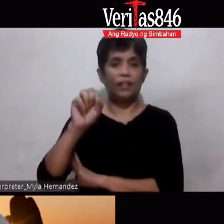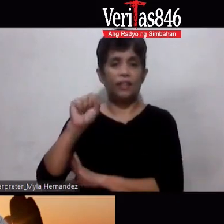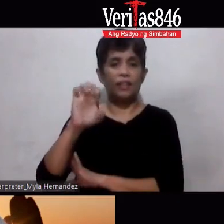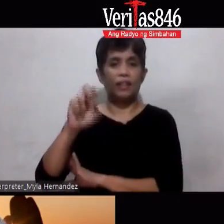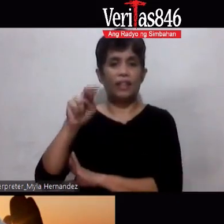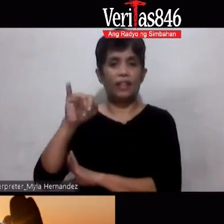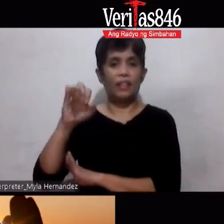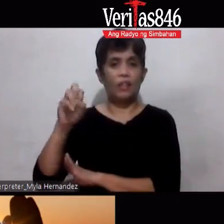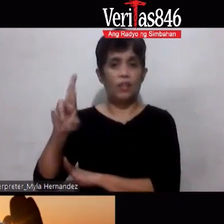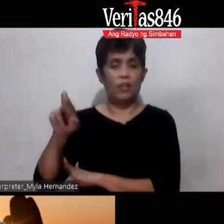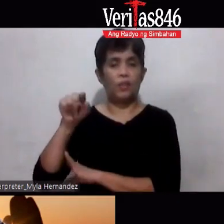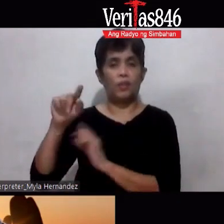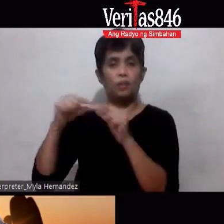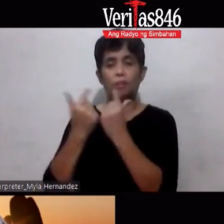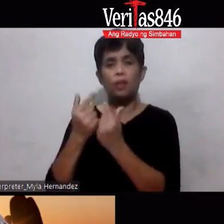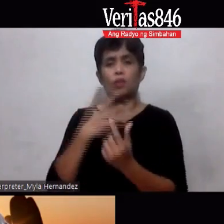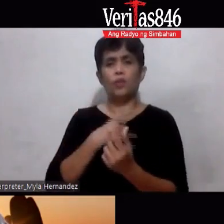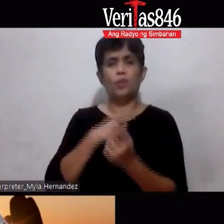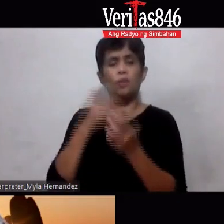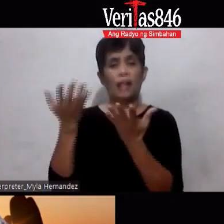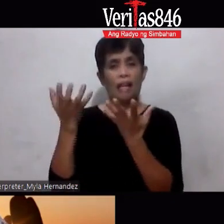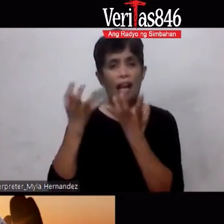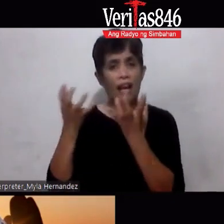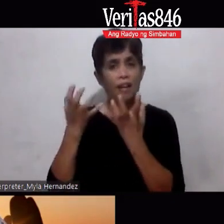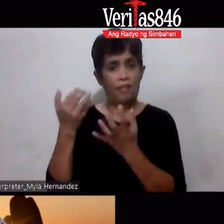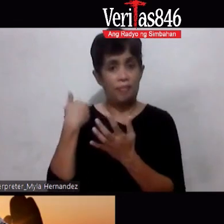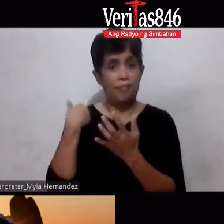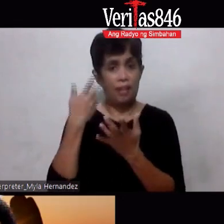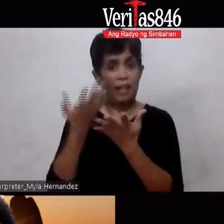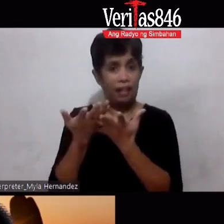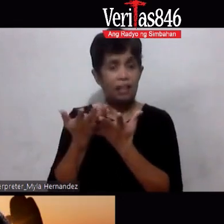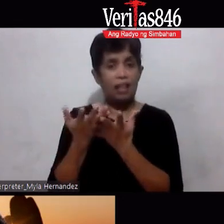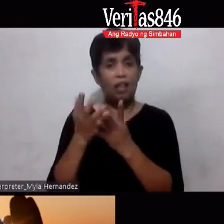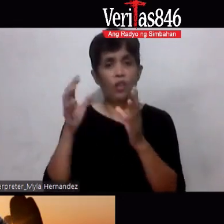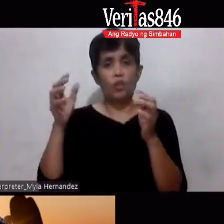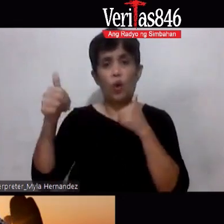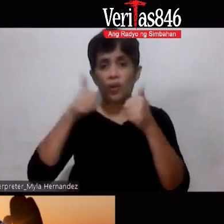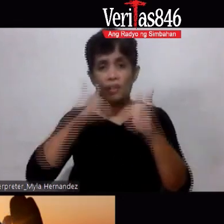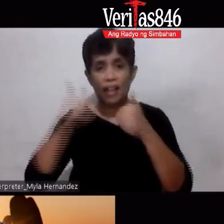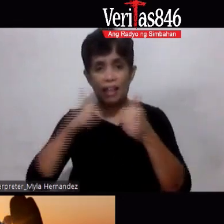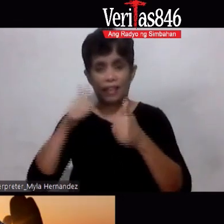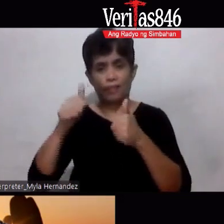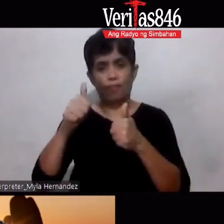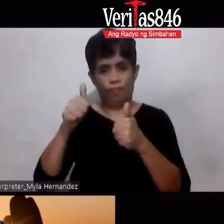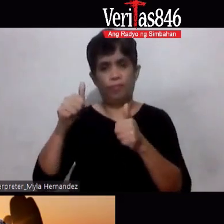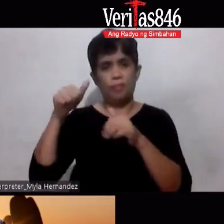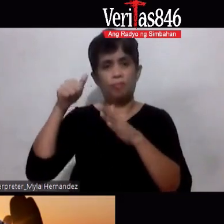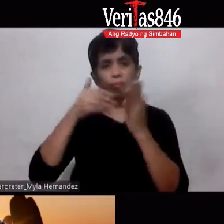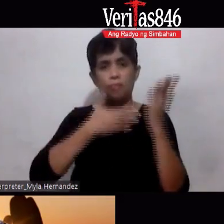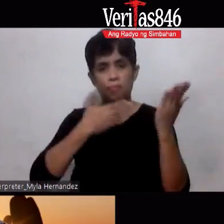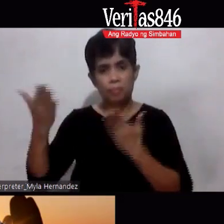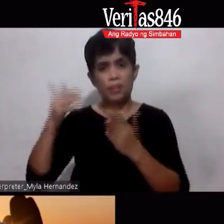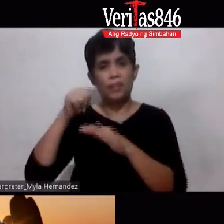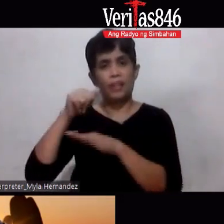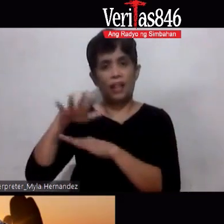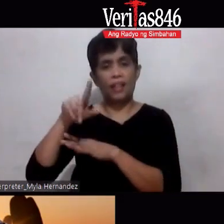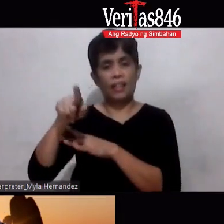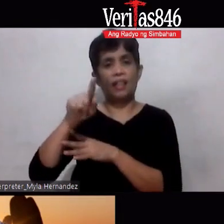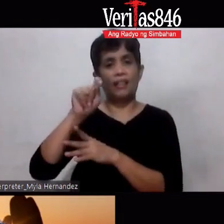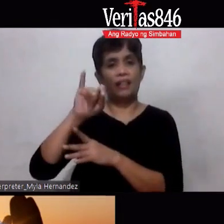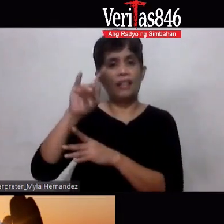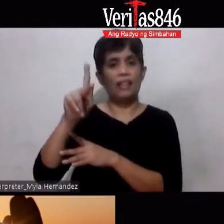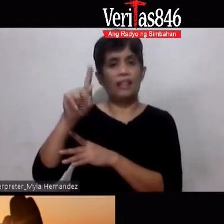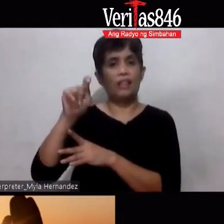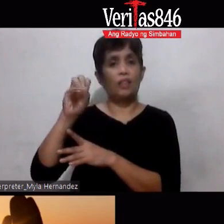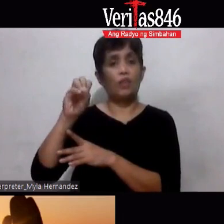tiktok nila tungkol sa kanilang pagre reseller kung gusto nila kung gusto nila magtula kung gusto nila mag wrap kung